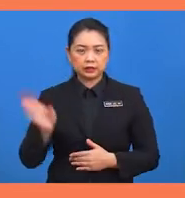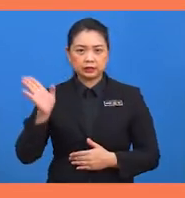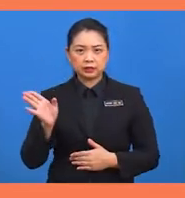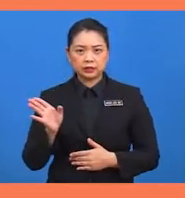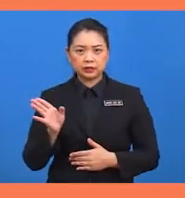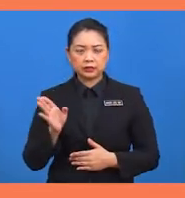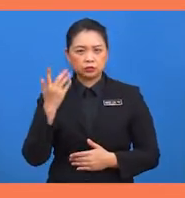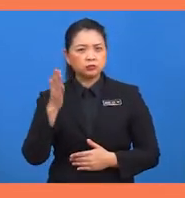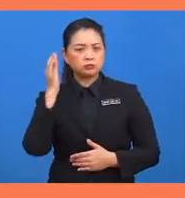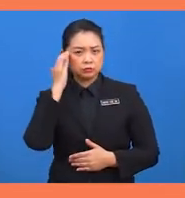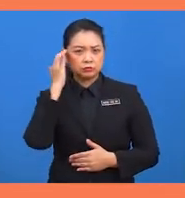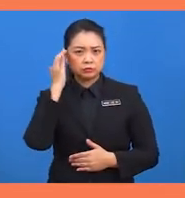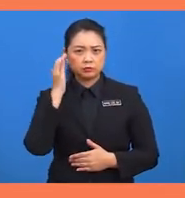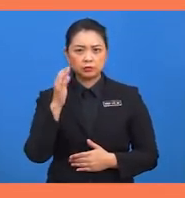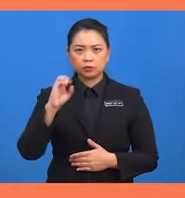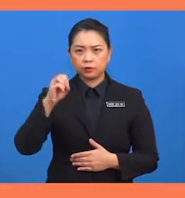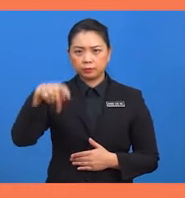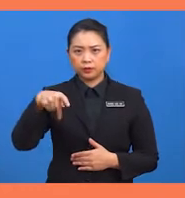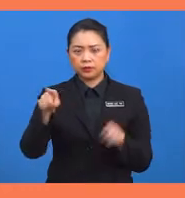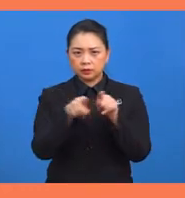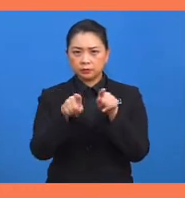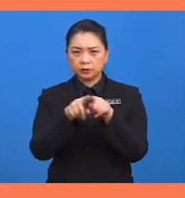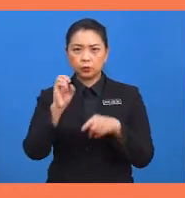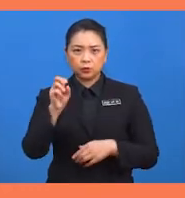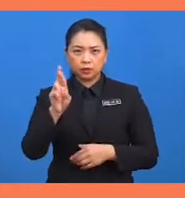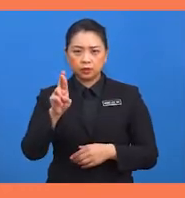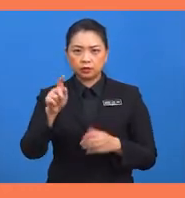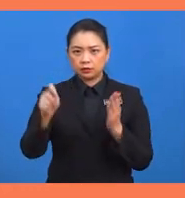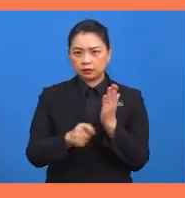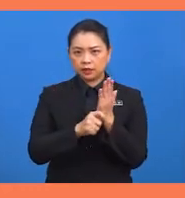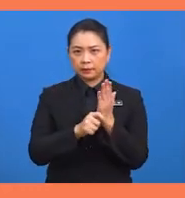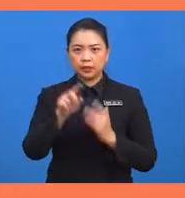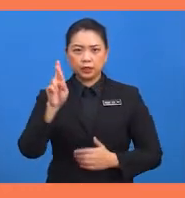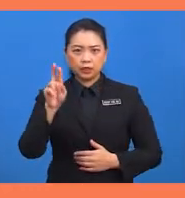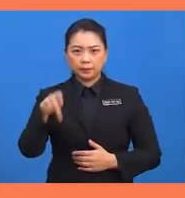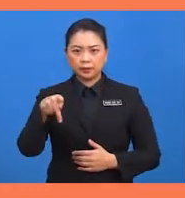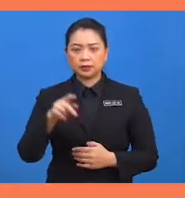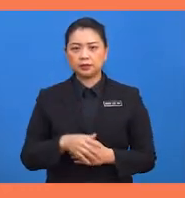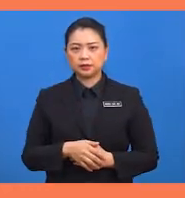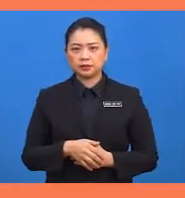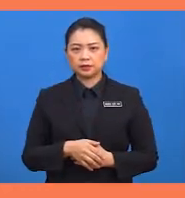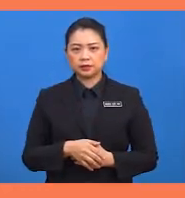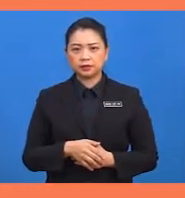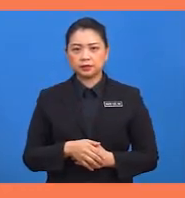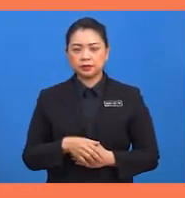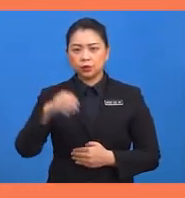didapati OP sama dengan OR tambah RP. OP